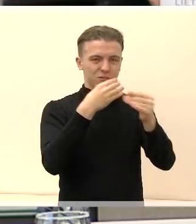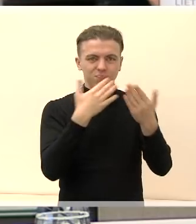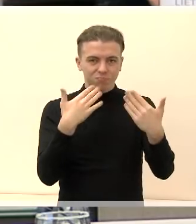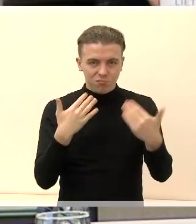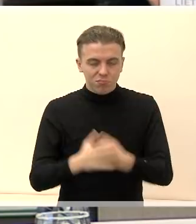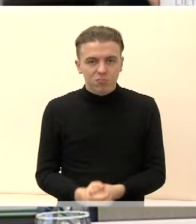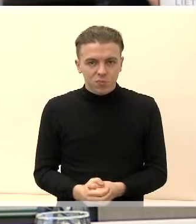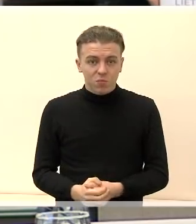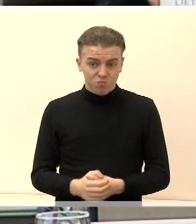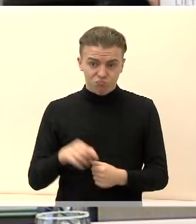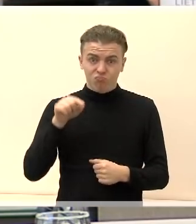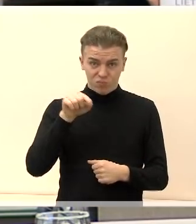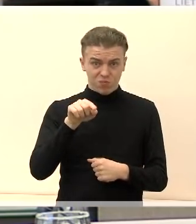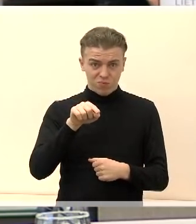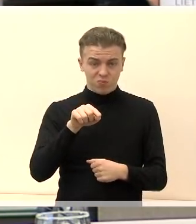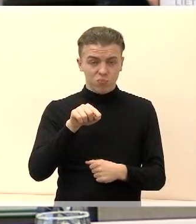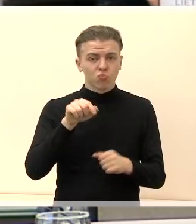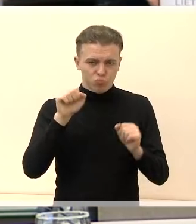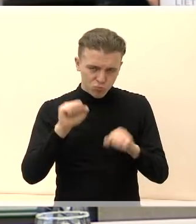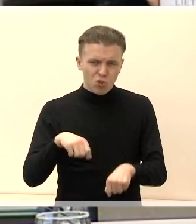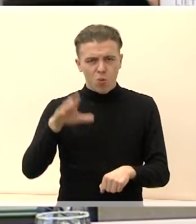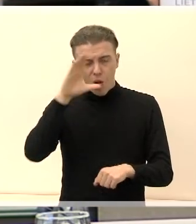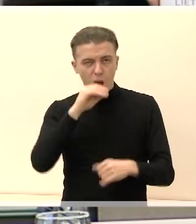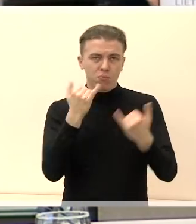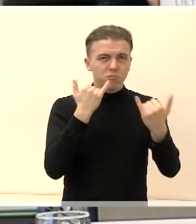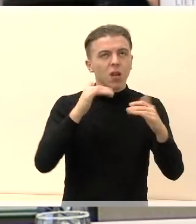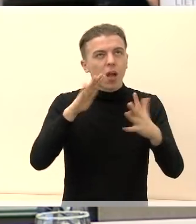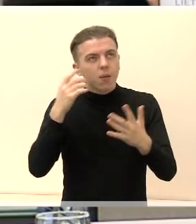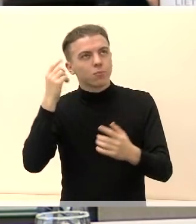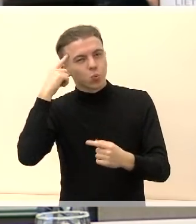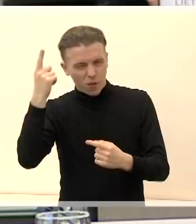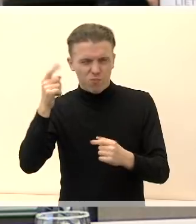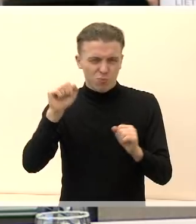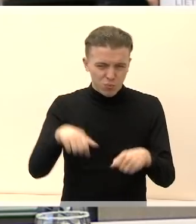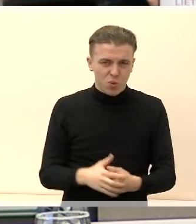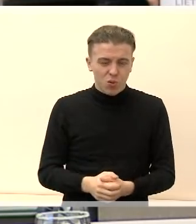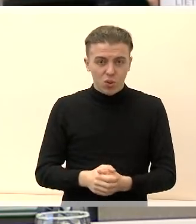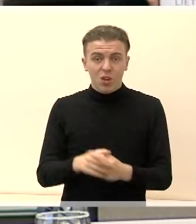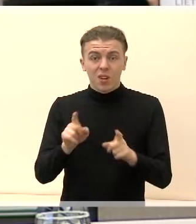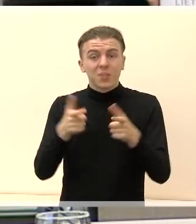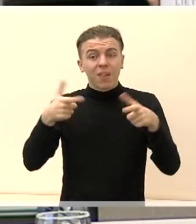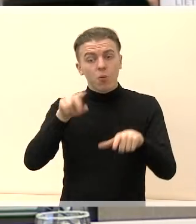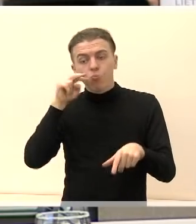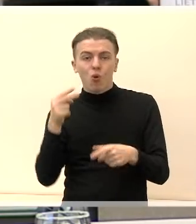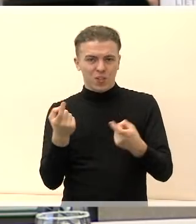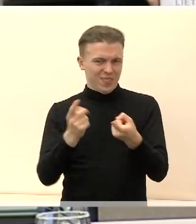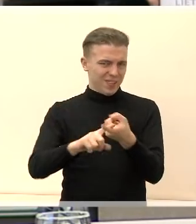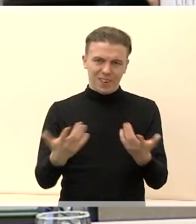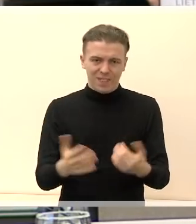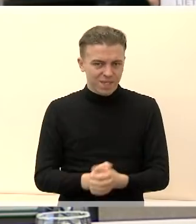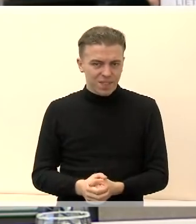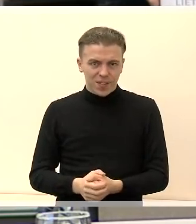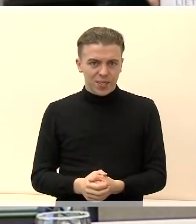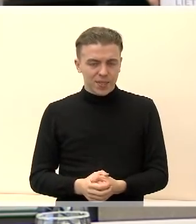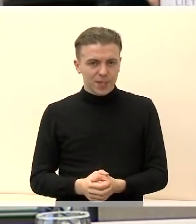šitoj vietoj visada galima rasti kalbą, iš tiesų yra valstybinis požiūris, yra saivaldybė. Ir aš